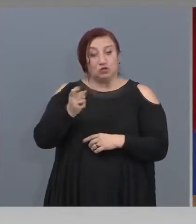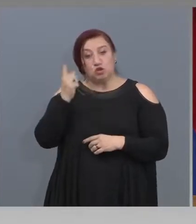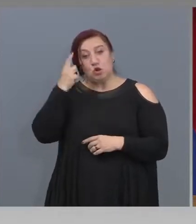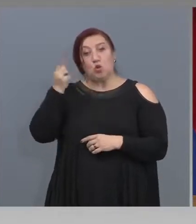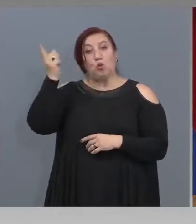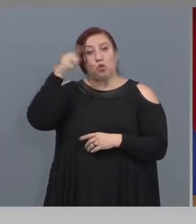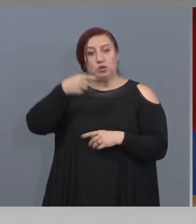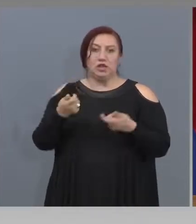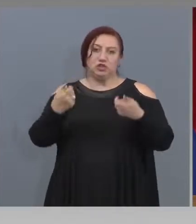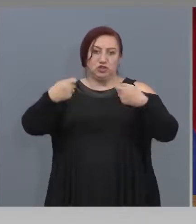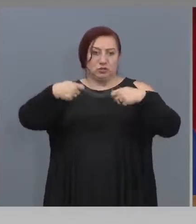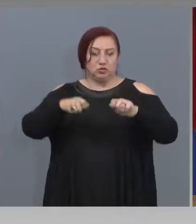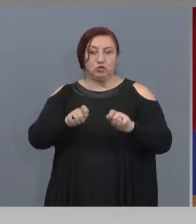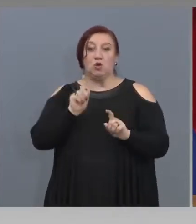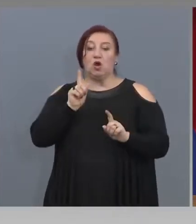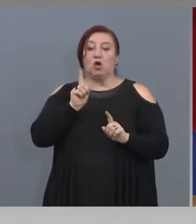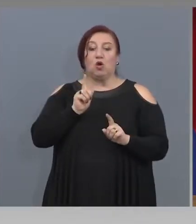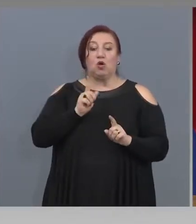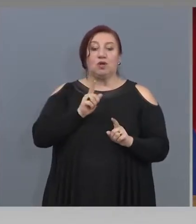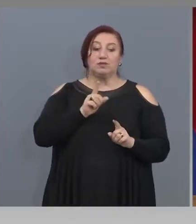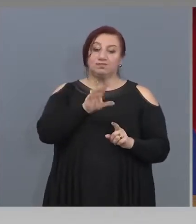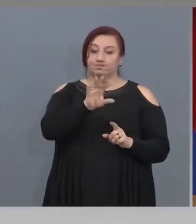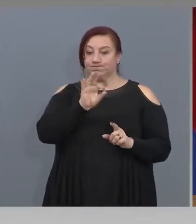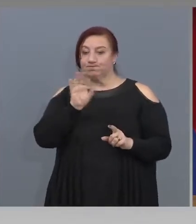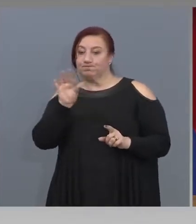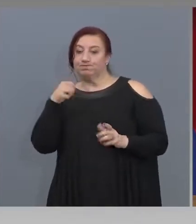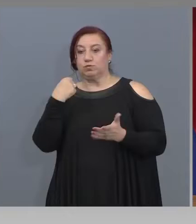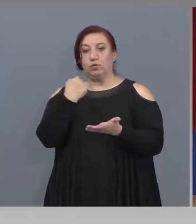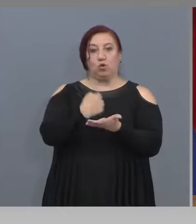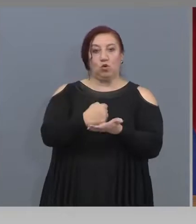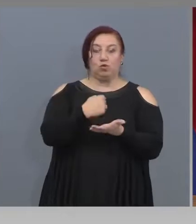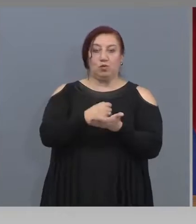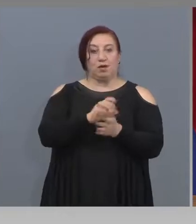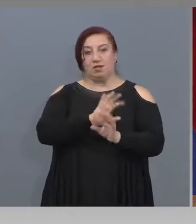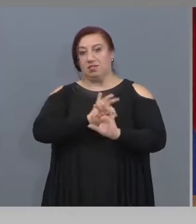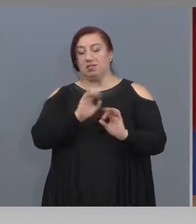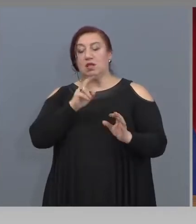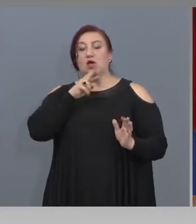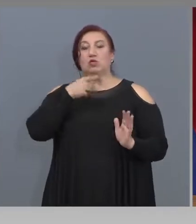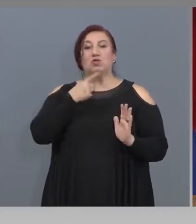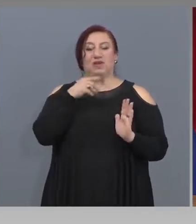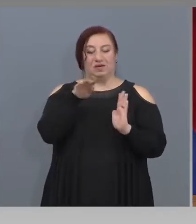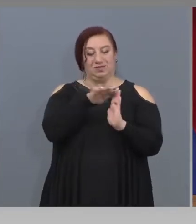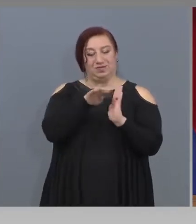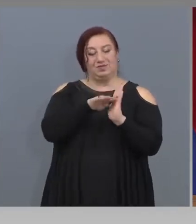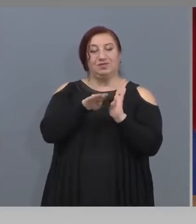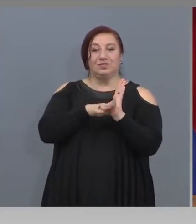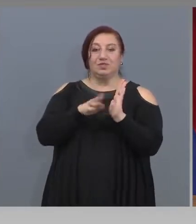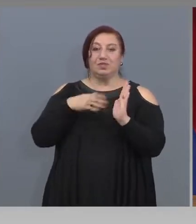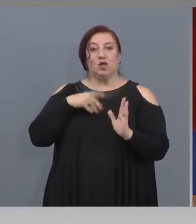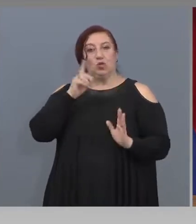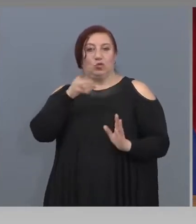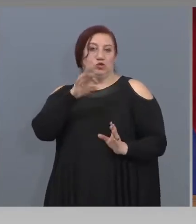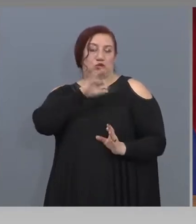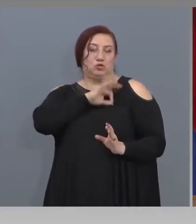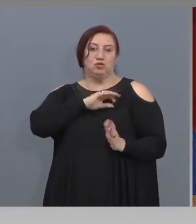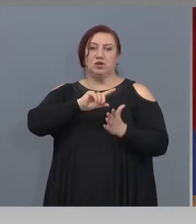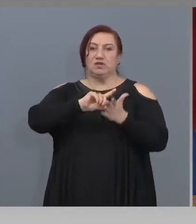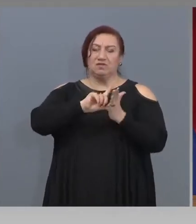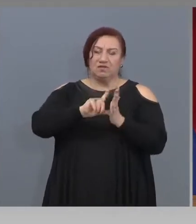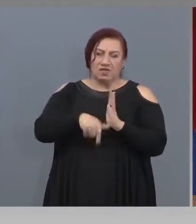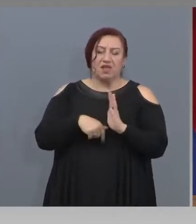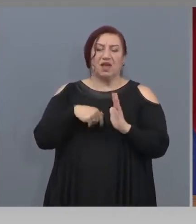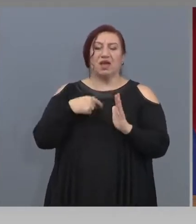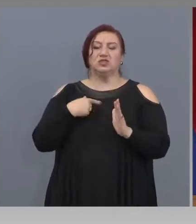всъщност, одобрените лица и тези, които отговарят на поставените критерии и веднага ще се